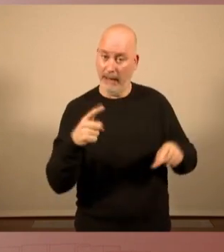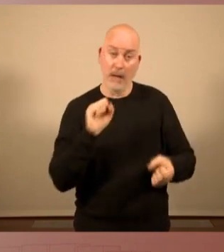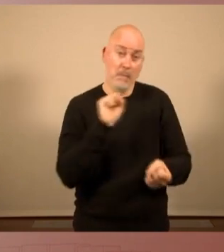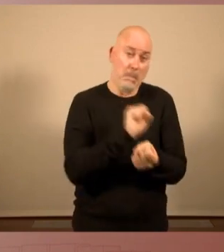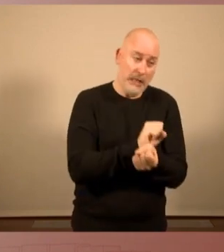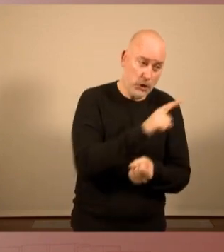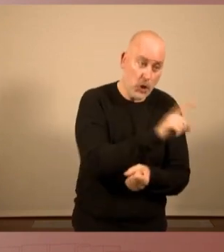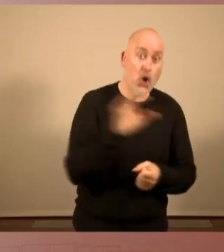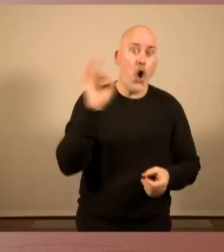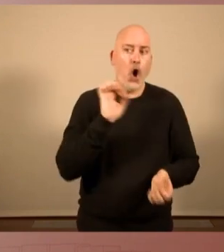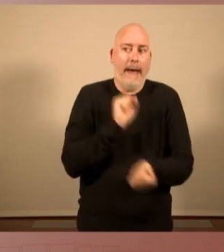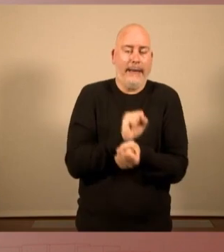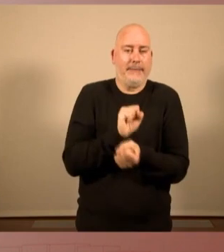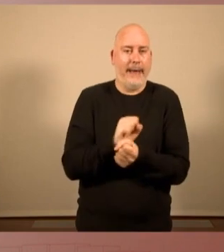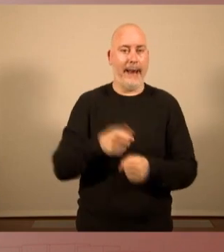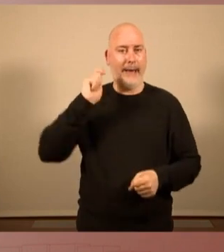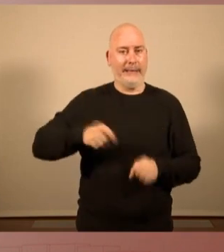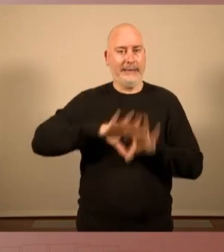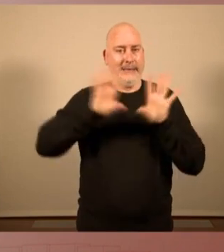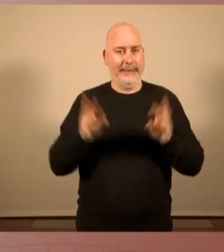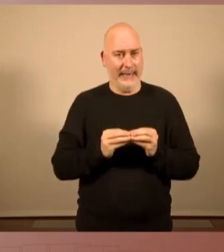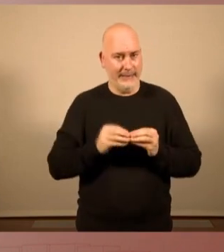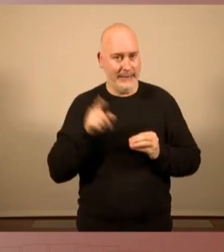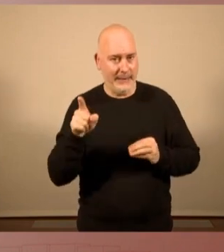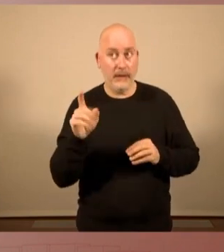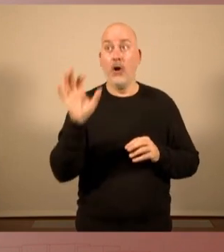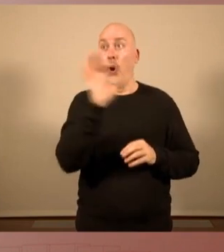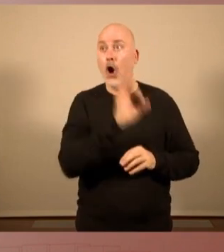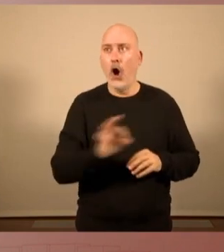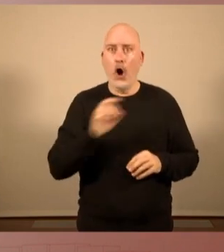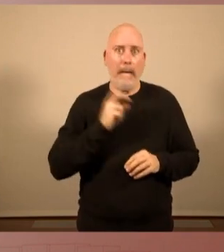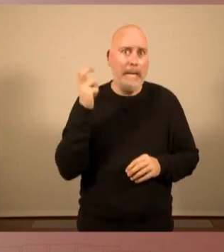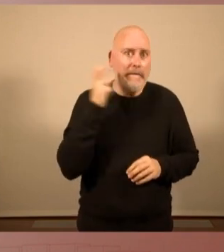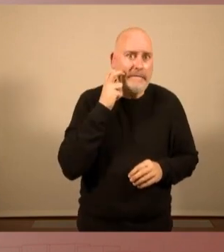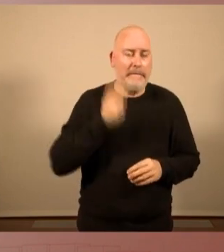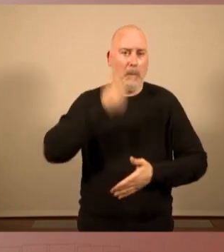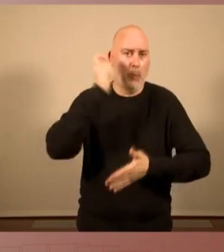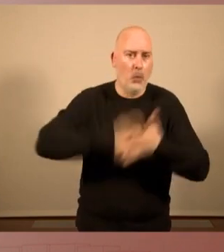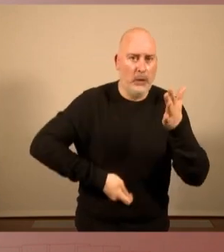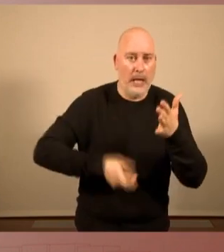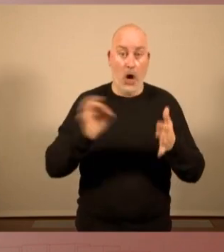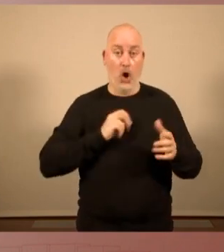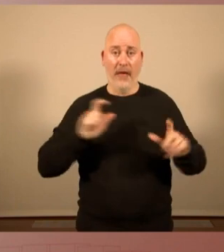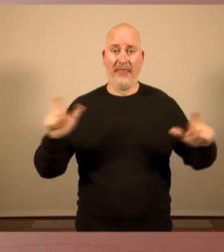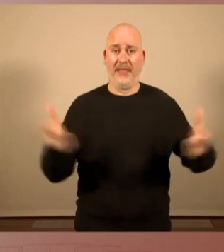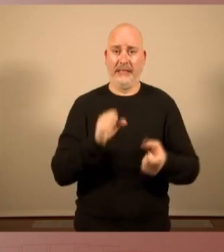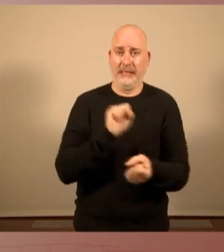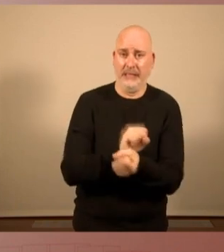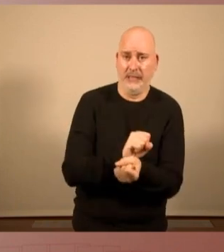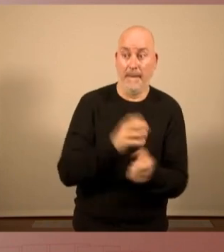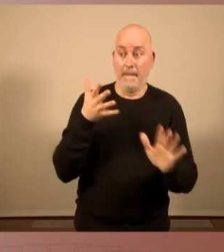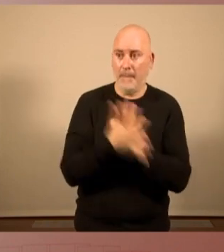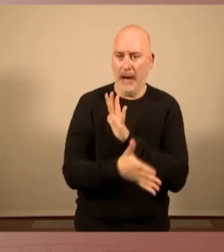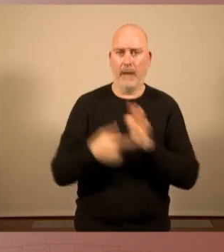o espereu sentència o us tameu una multa o una detenció per haver exercit el dret a la